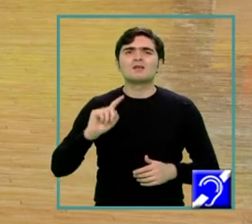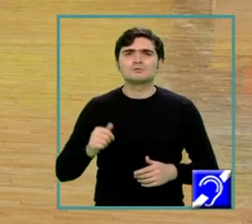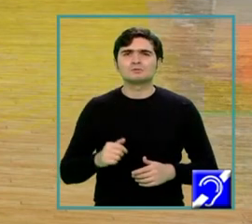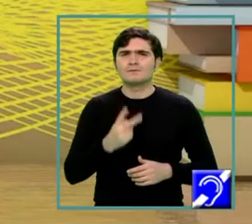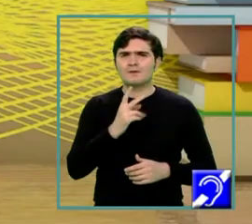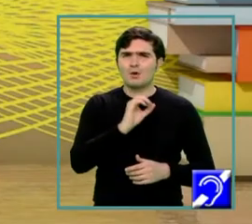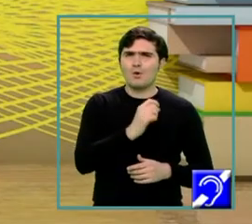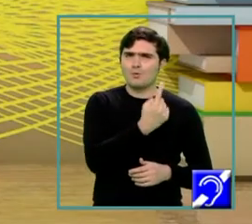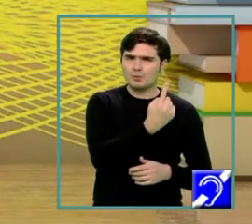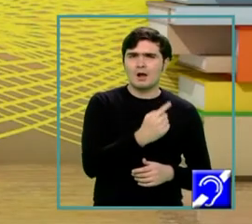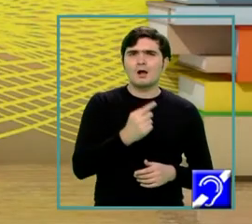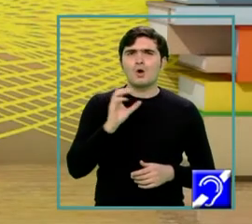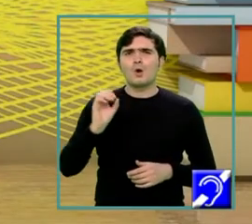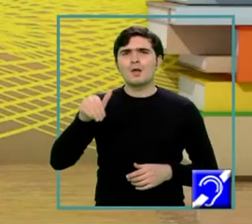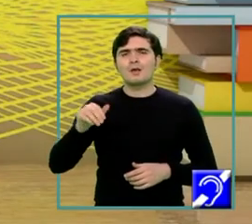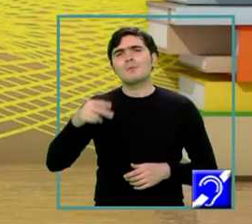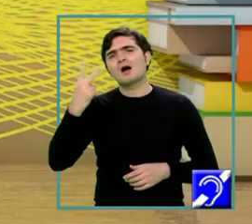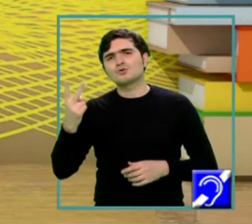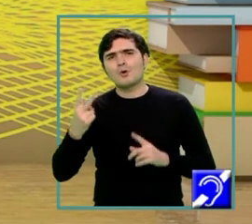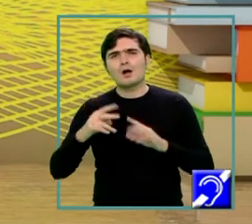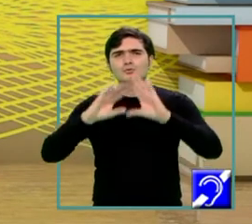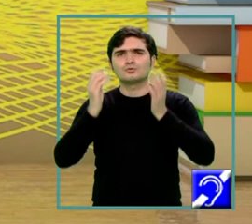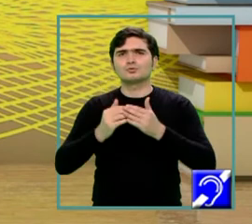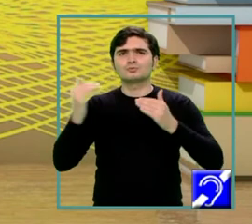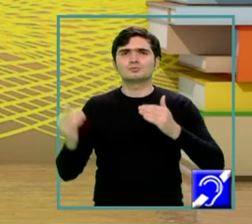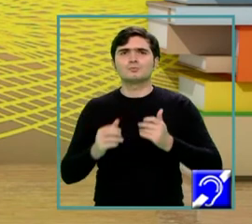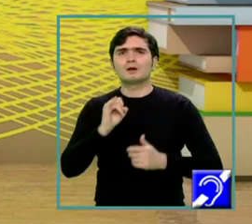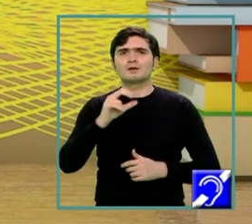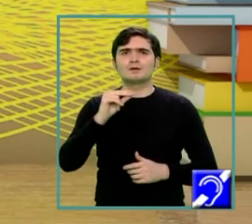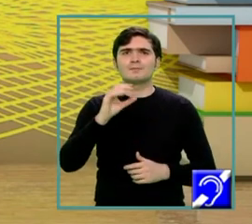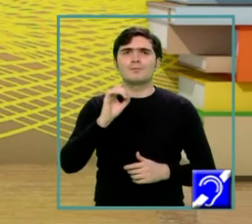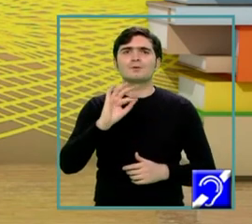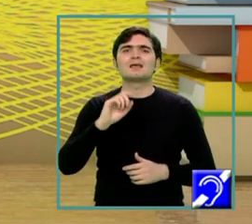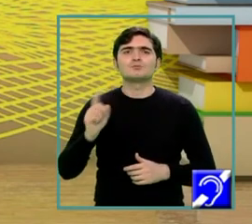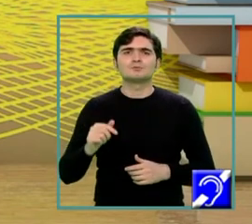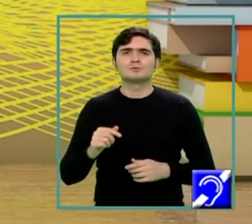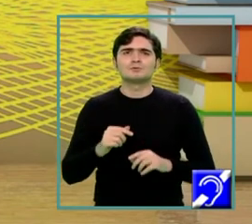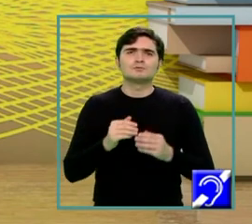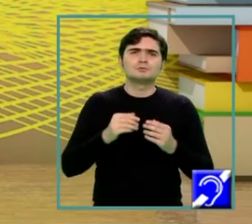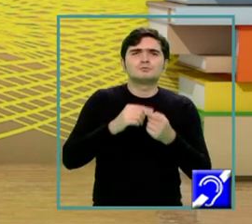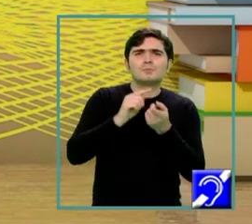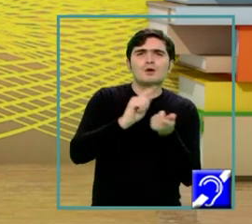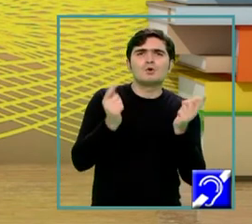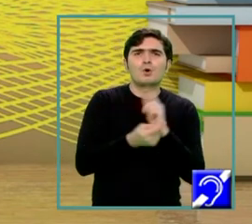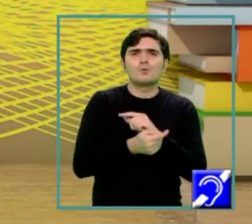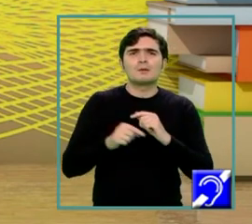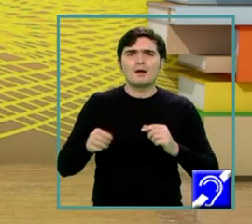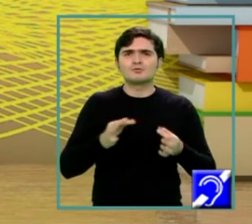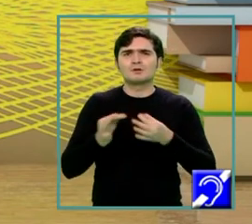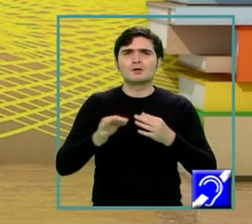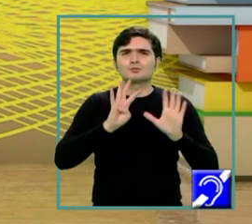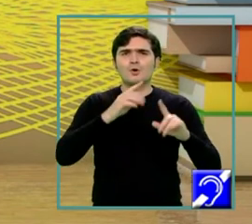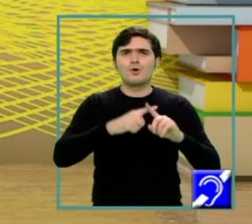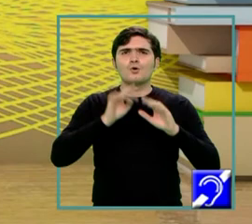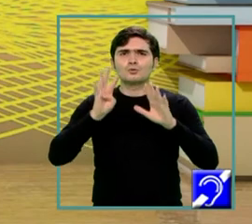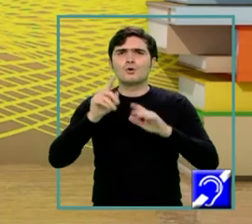OM o altă catetă, totul supraipotenuza avem. Și prin înlocuirea lungimilor acestor relatorii, avem 9 ori 9 radical din